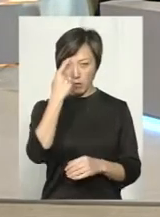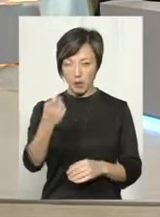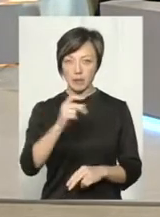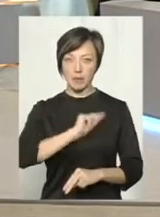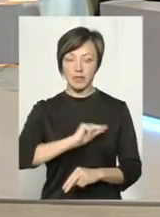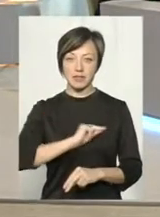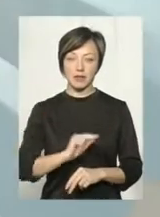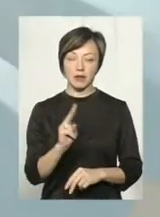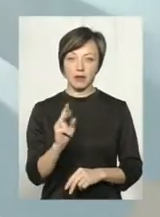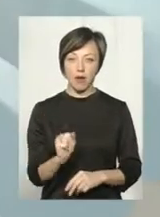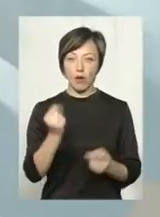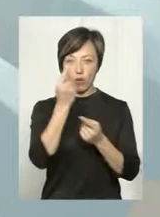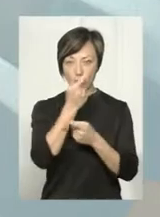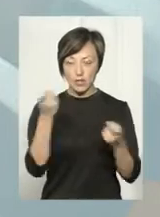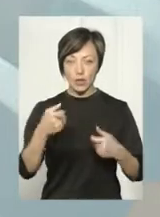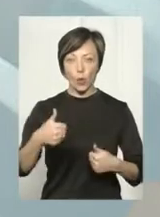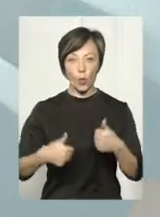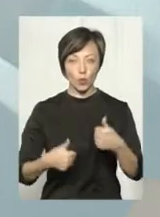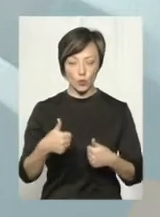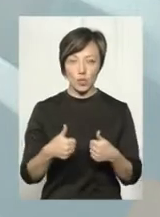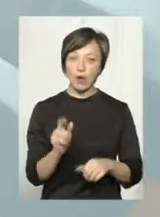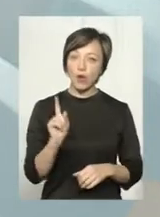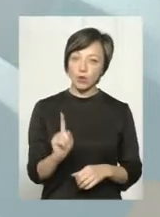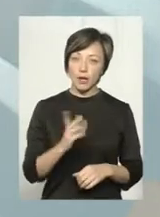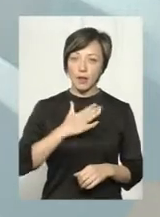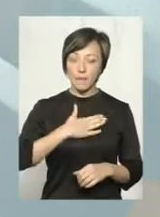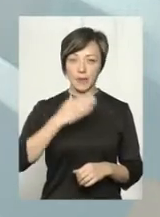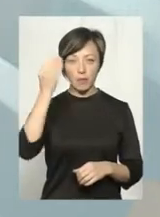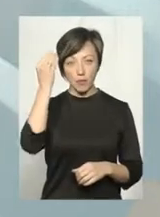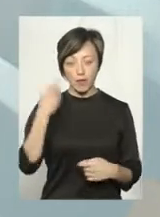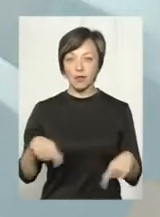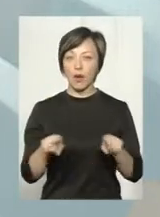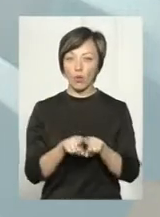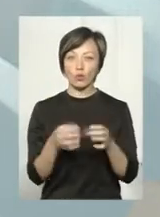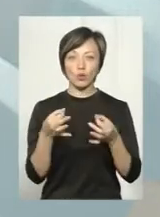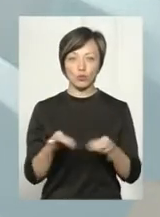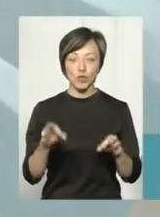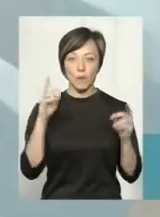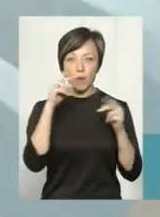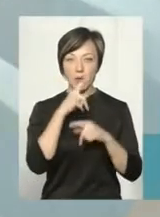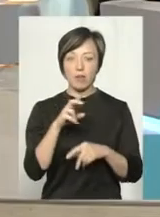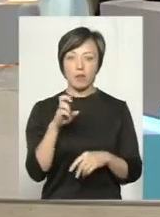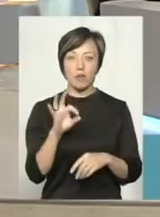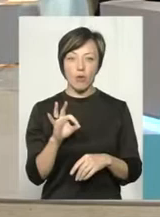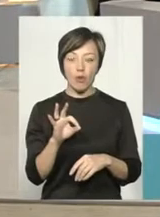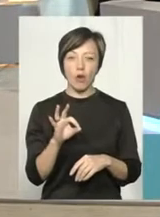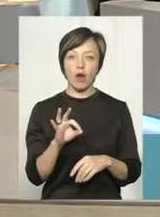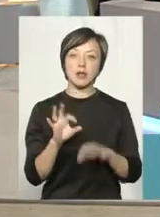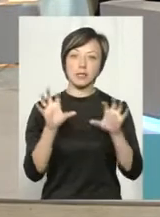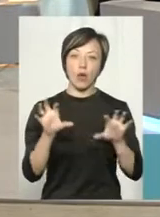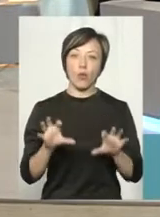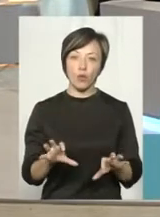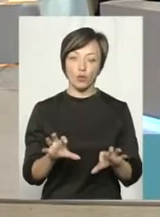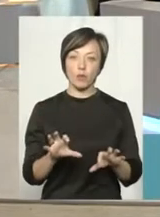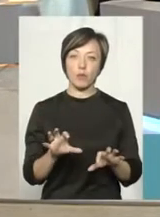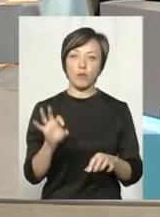працівника і оголосити конкурс. Хоча на мій погляд там також допущені помилки, тому що кзотом передбачається,